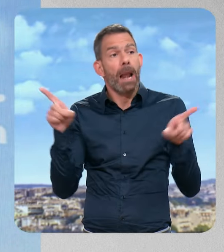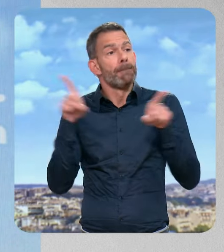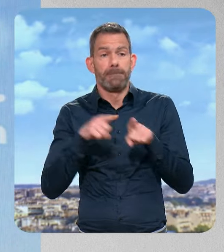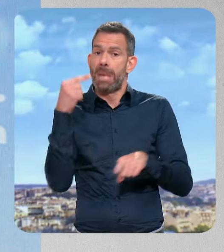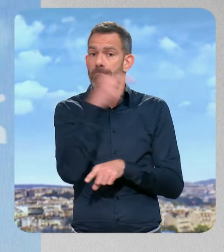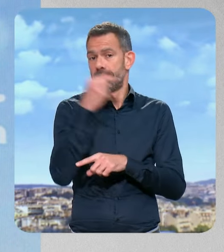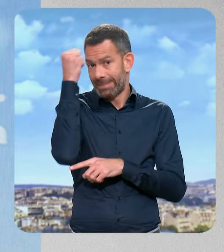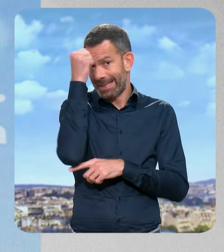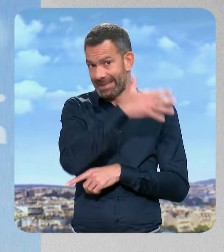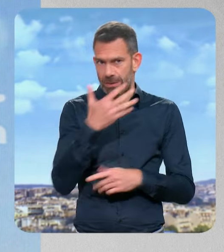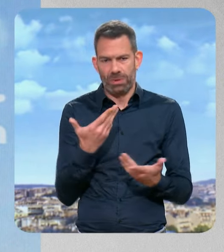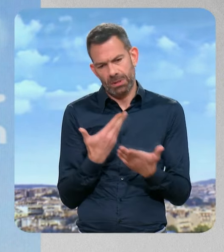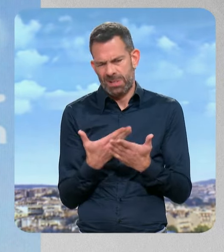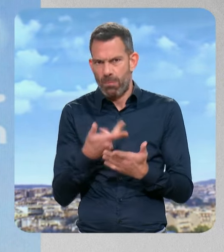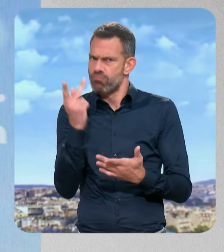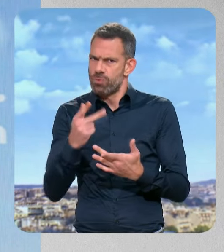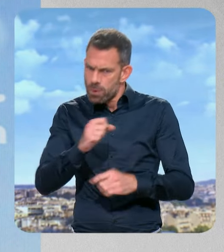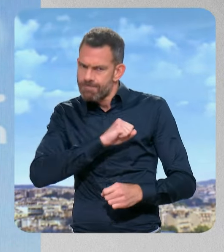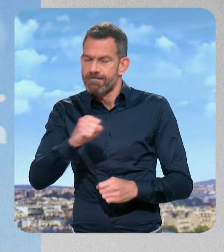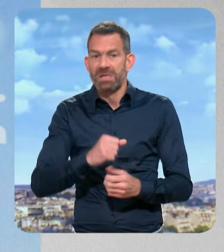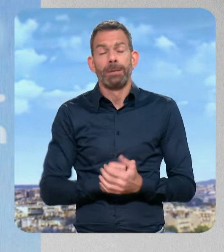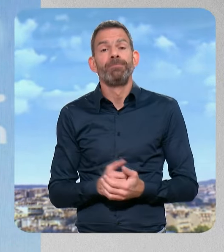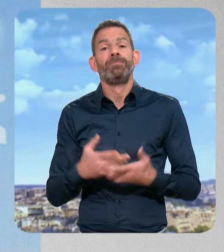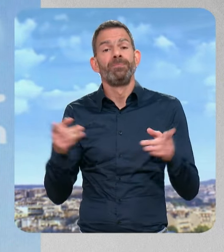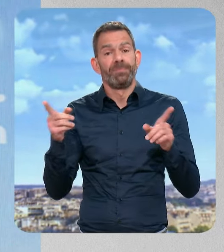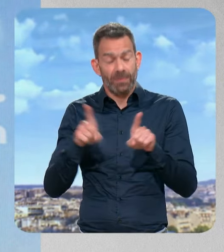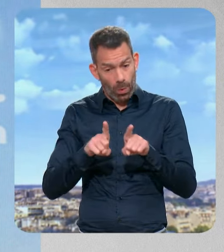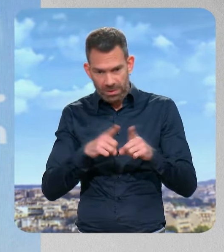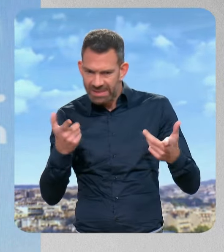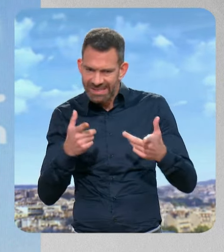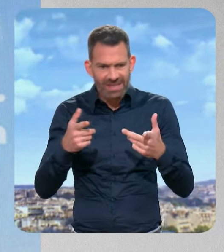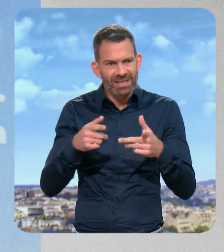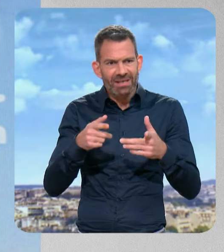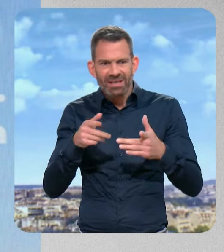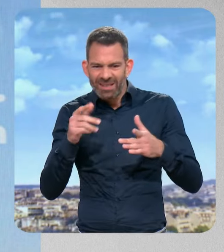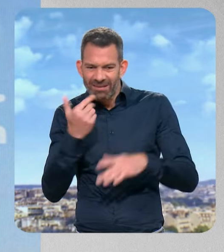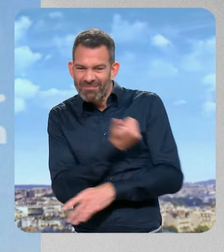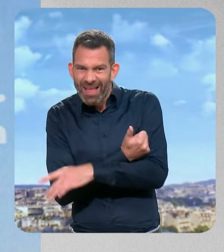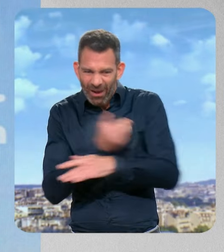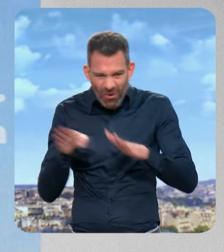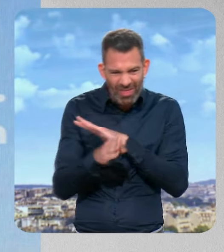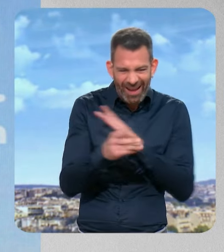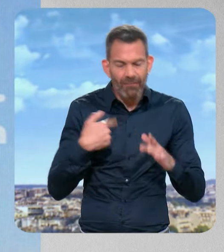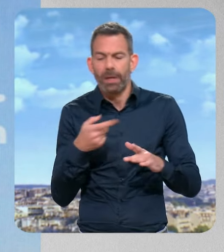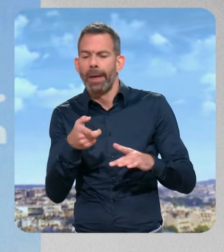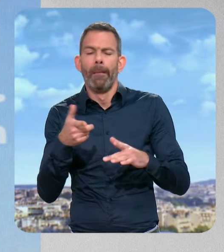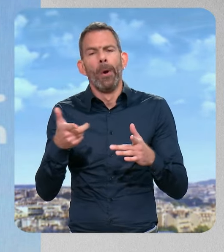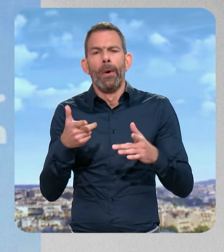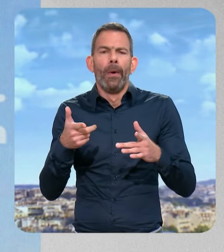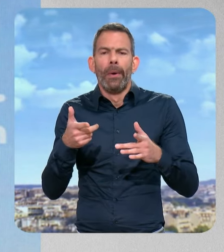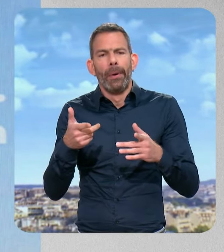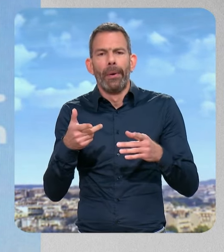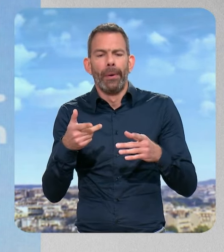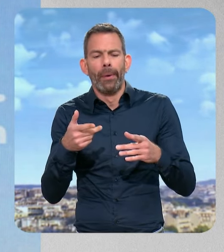beaucoup plus fort, c'est le troisième point, sur ce qui structure le narcotrafic et qu'on arrête de se contenter de faire des opérations place nette qui ont le